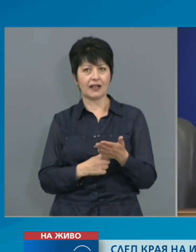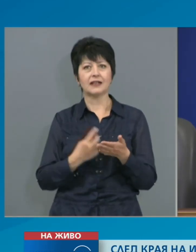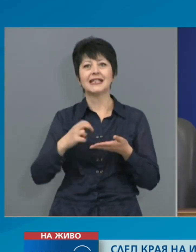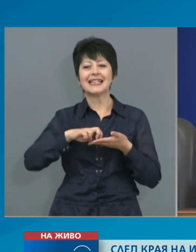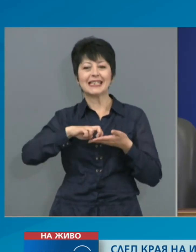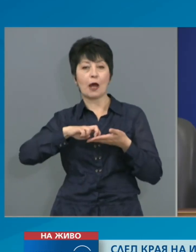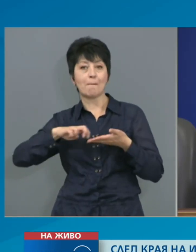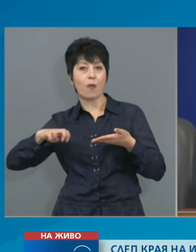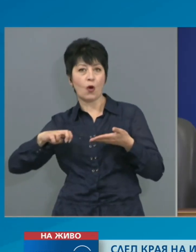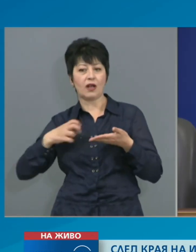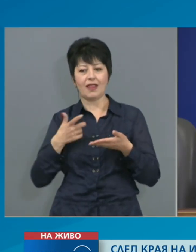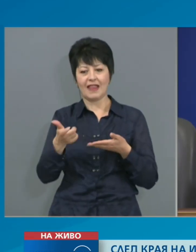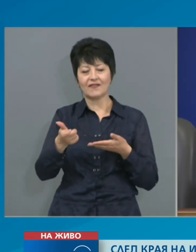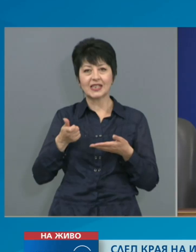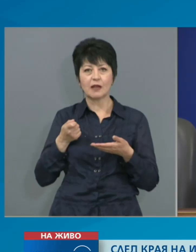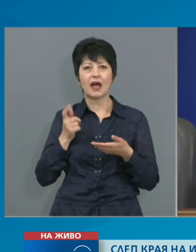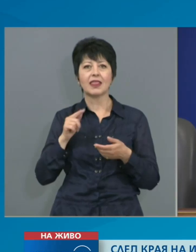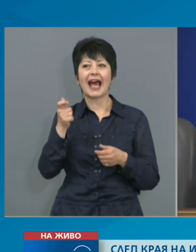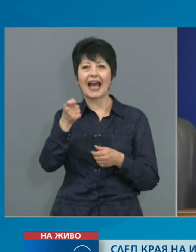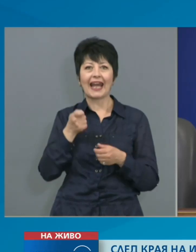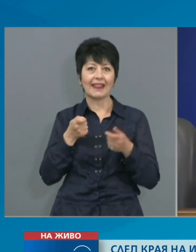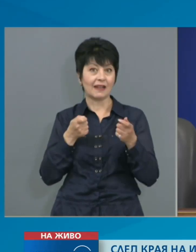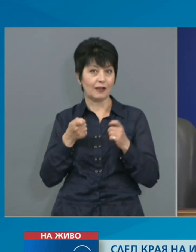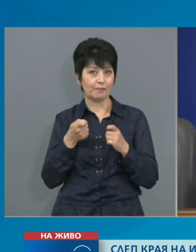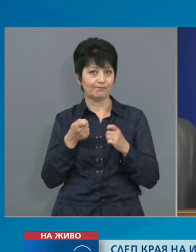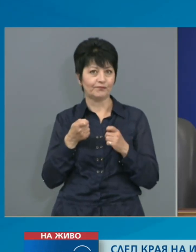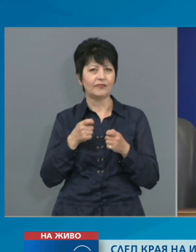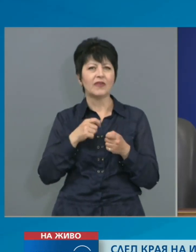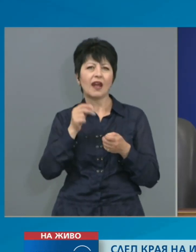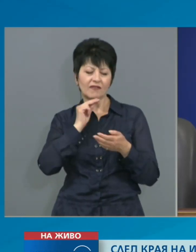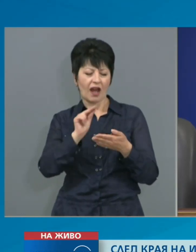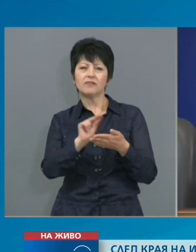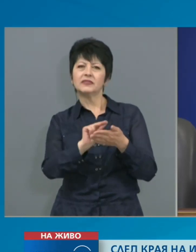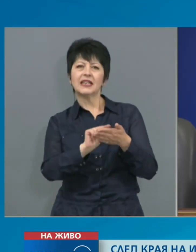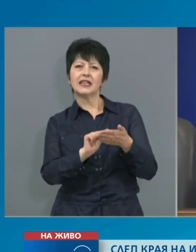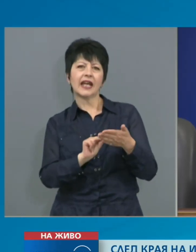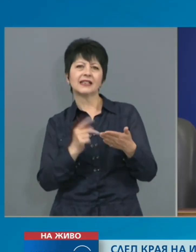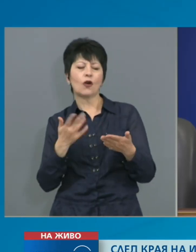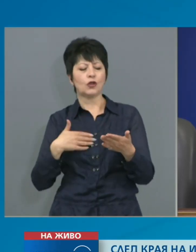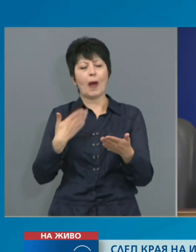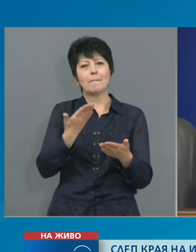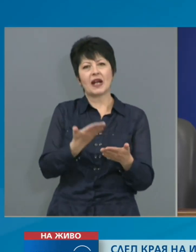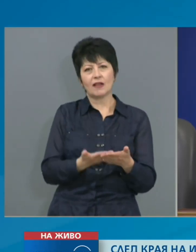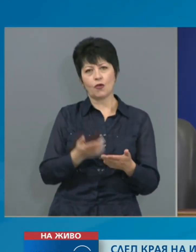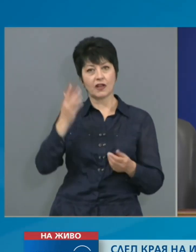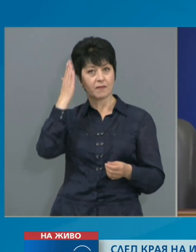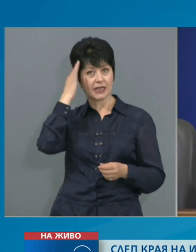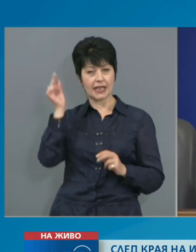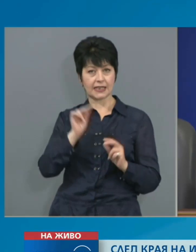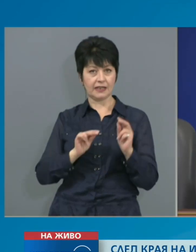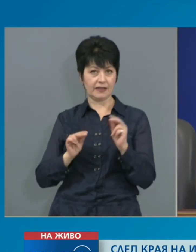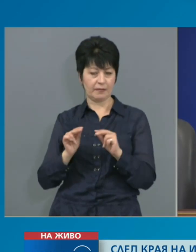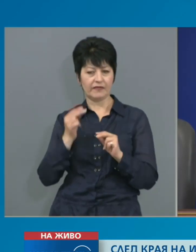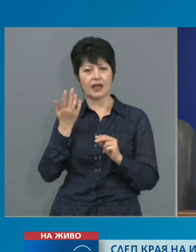по отношение на вземания на кредитори. В текста, който беше предложен на Министерски съвет, се